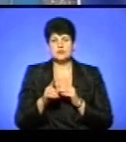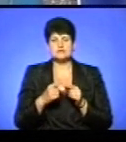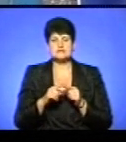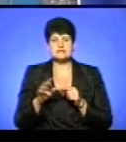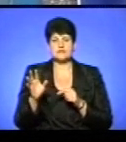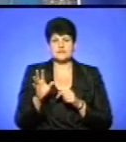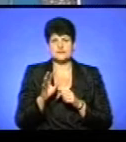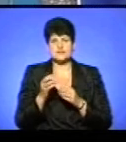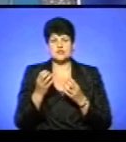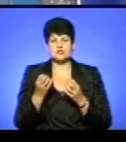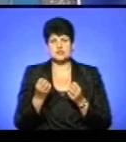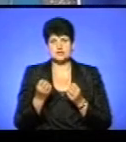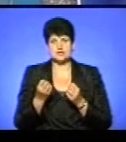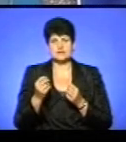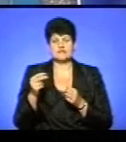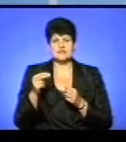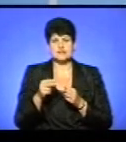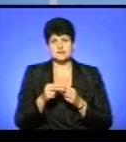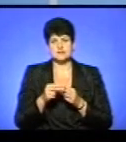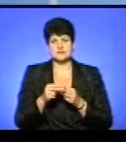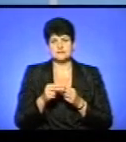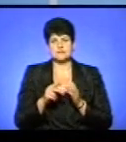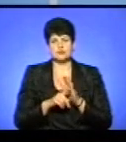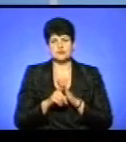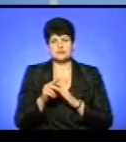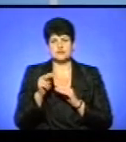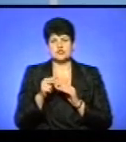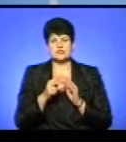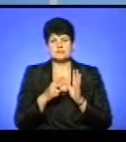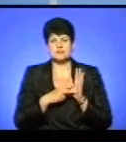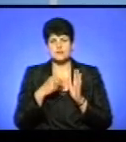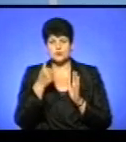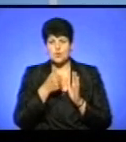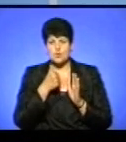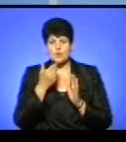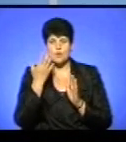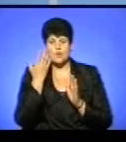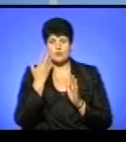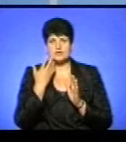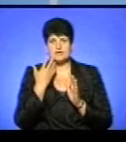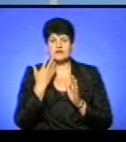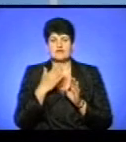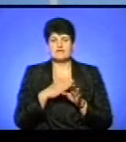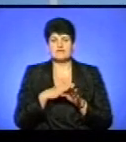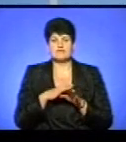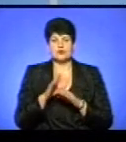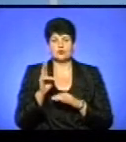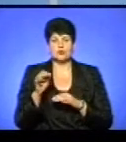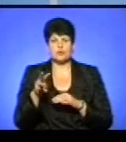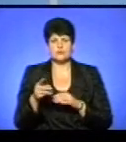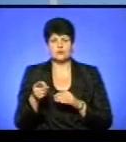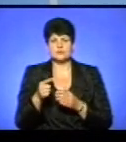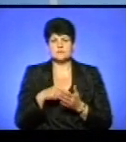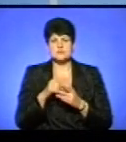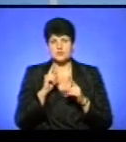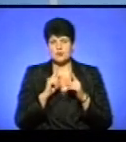ще на початку 2017 року, коли виконком Тернопільської міської ради